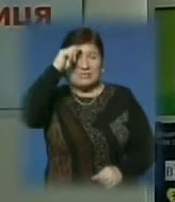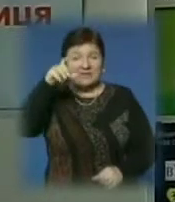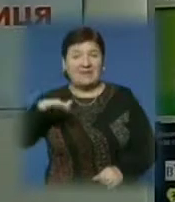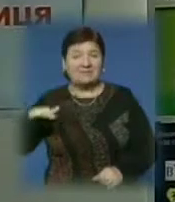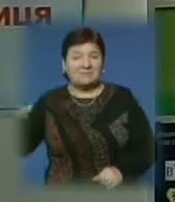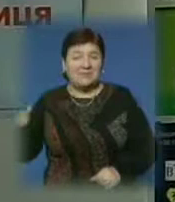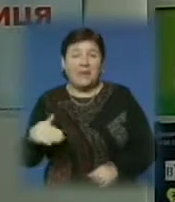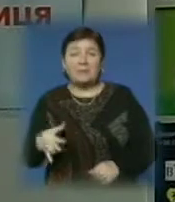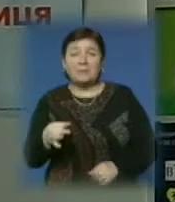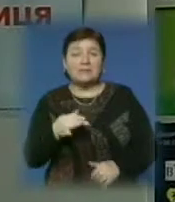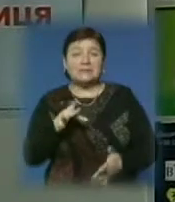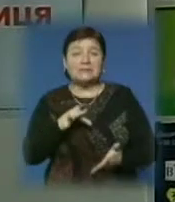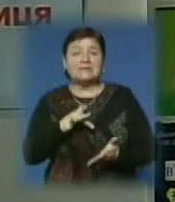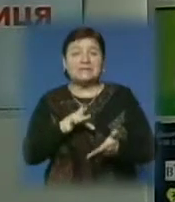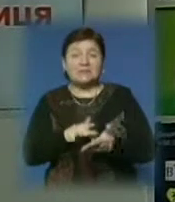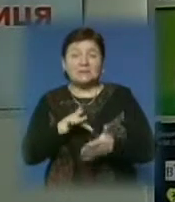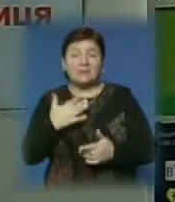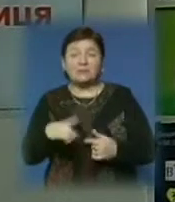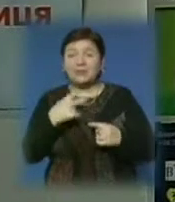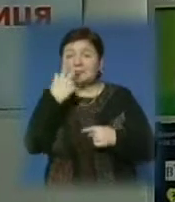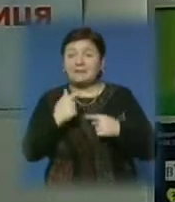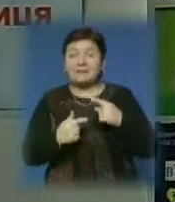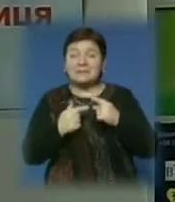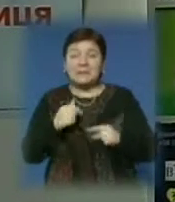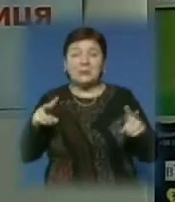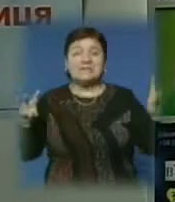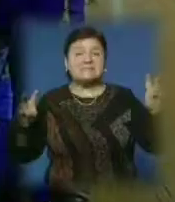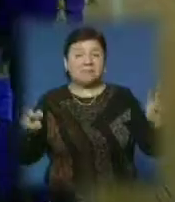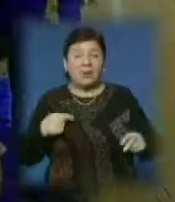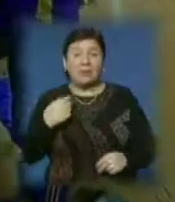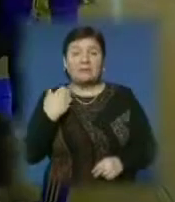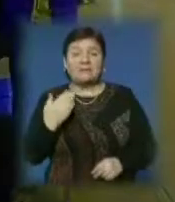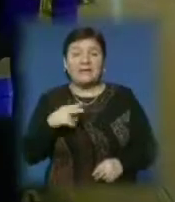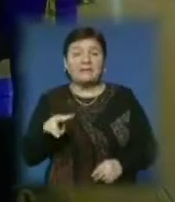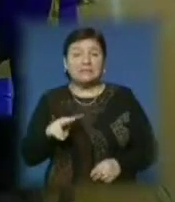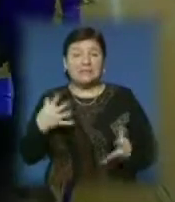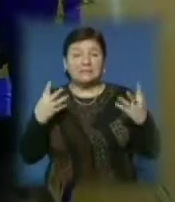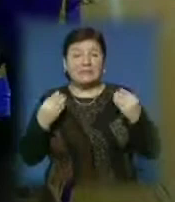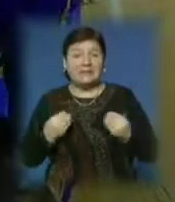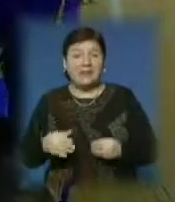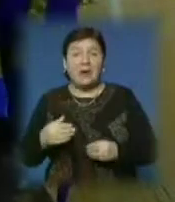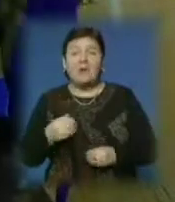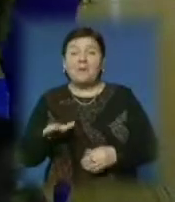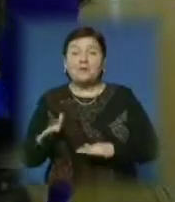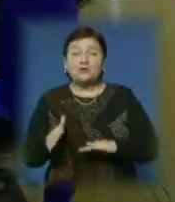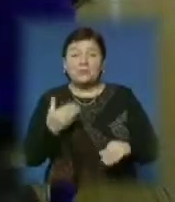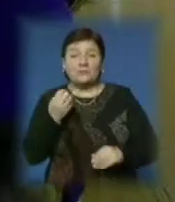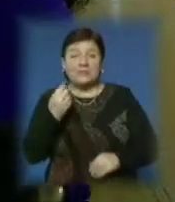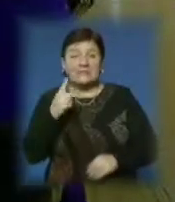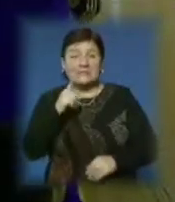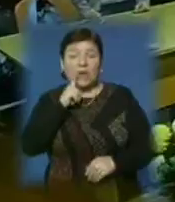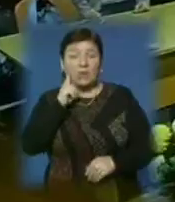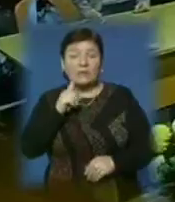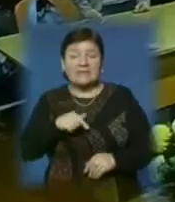тому в обласному центрі уже традиційно та символічно. У цій парчі листопадові дні пройшов у 12-й дитячо-юнацький